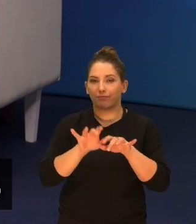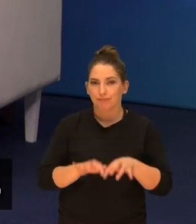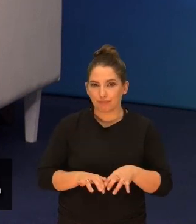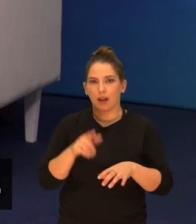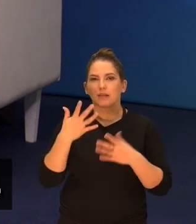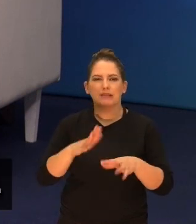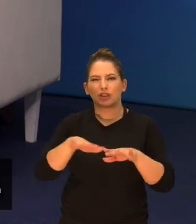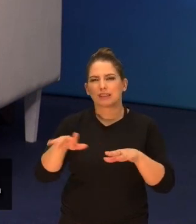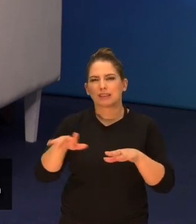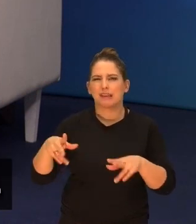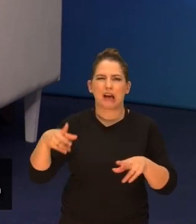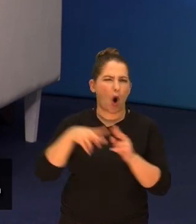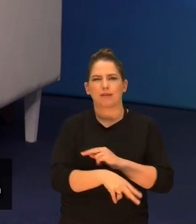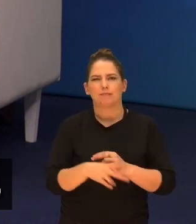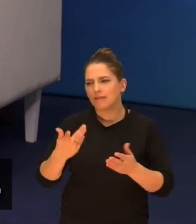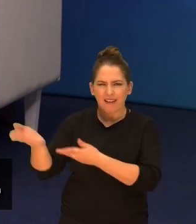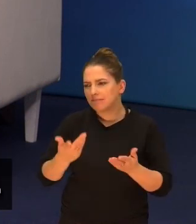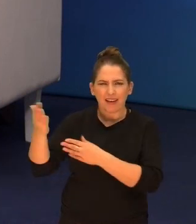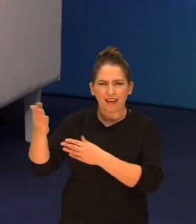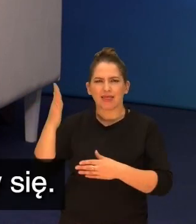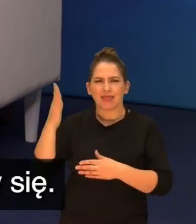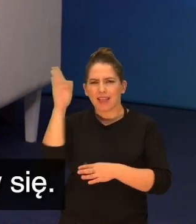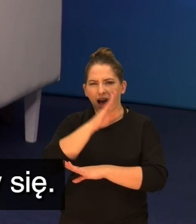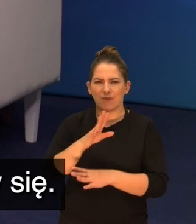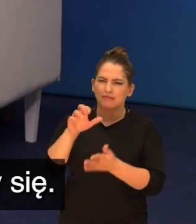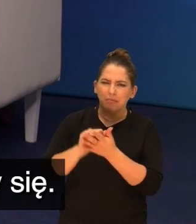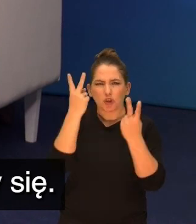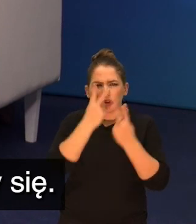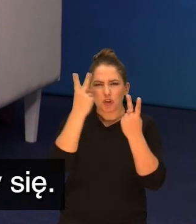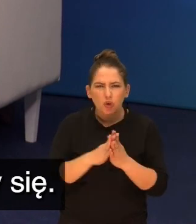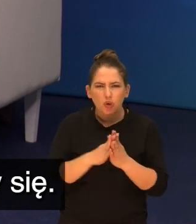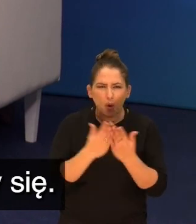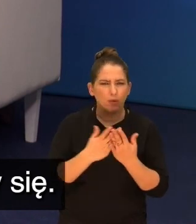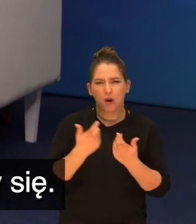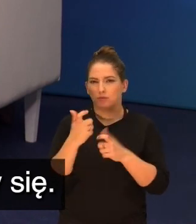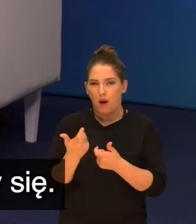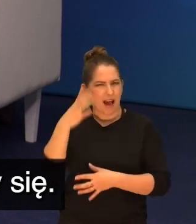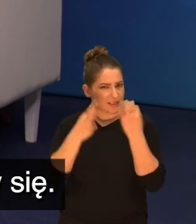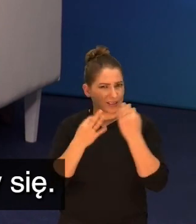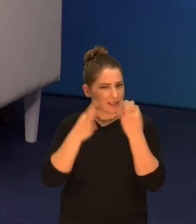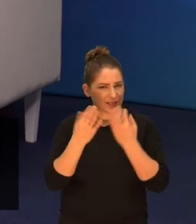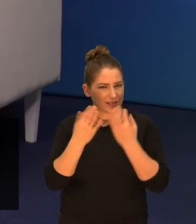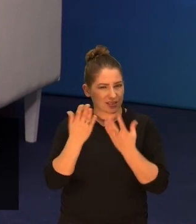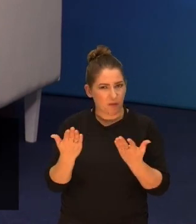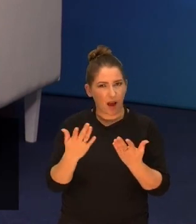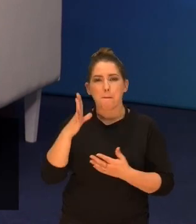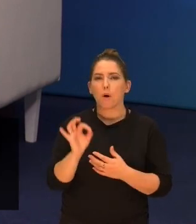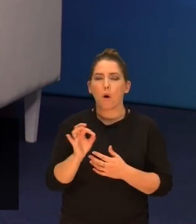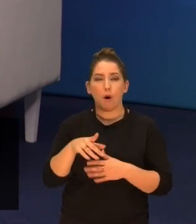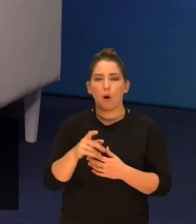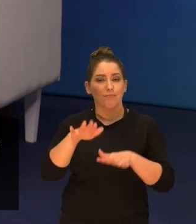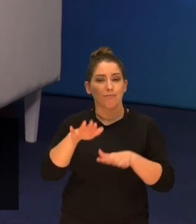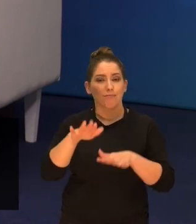chcieli dzieci odcinać, wyjdź na dwór, jeśli możesz. Zajmij się, poczytaj książkę, zrób cokolwiek. Ale zastanówmy się, ponieważ